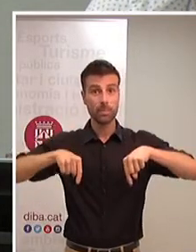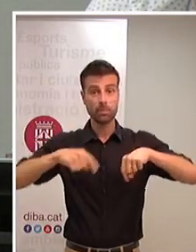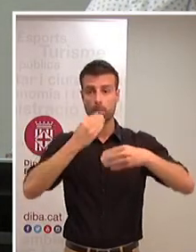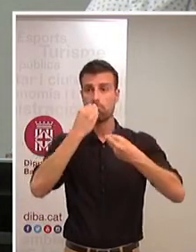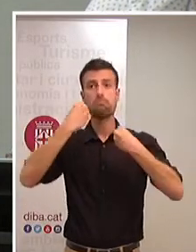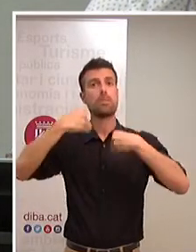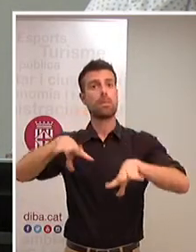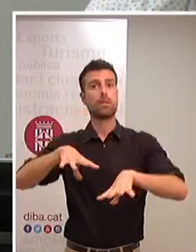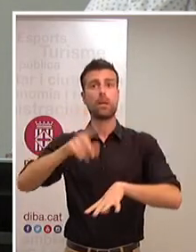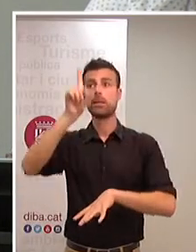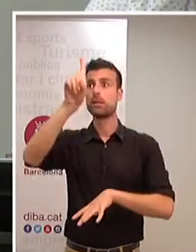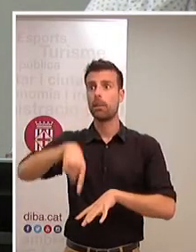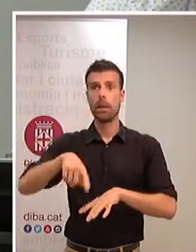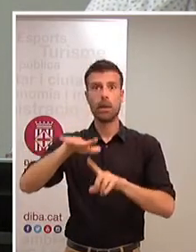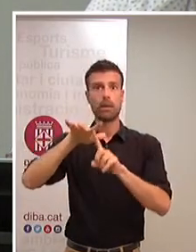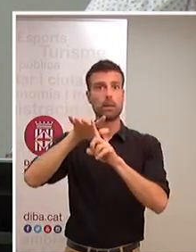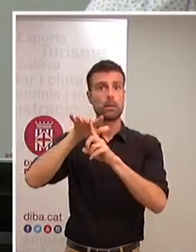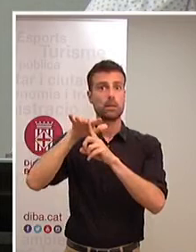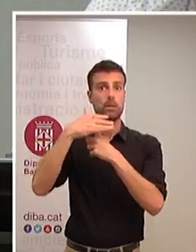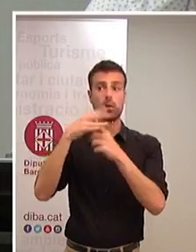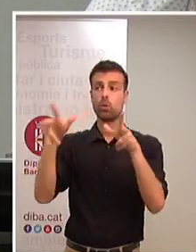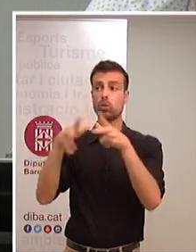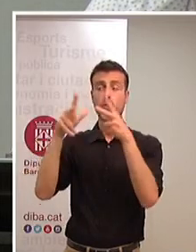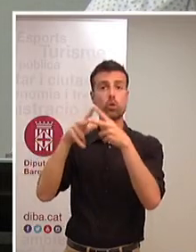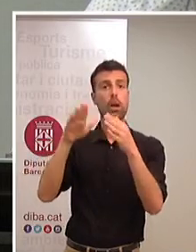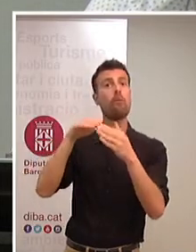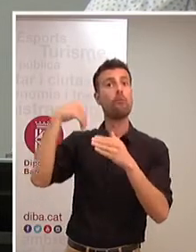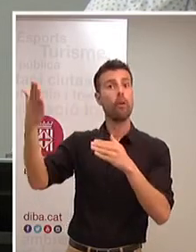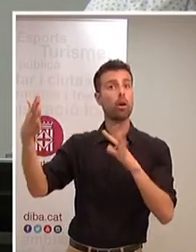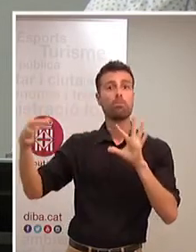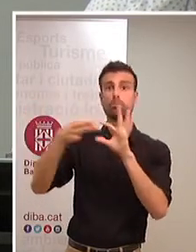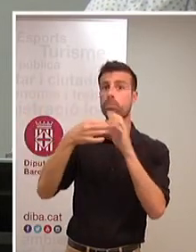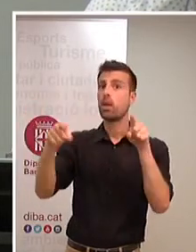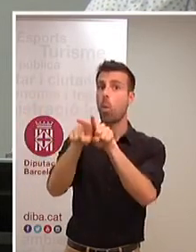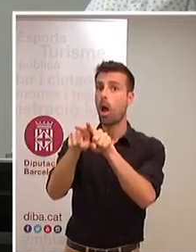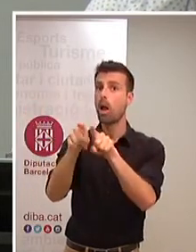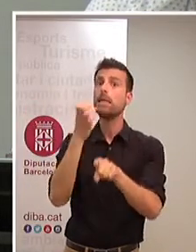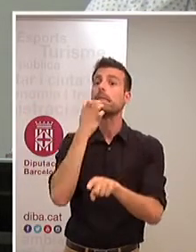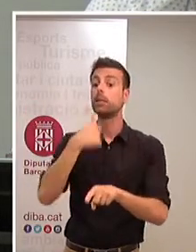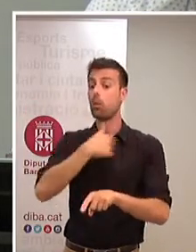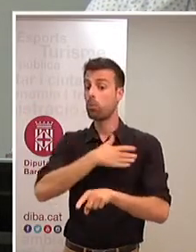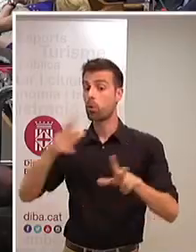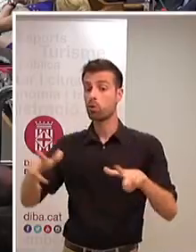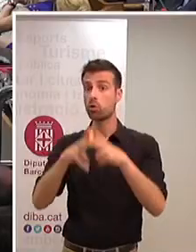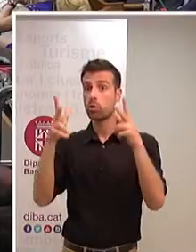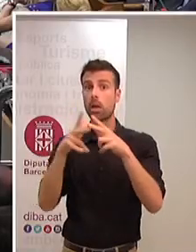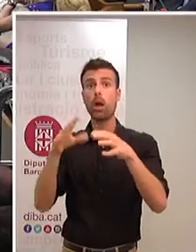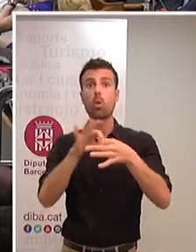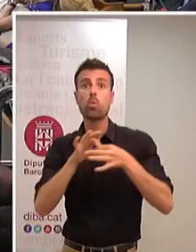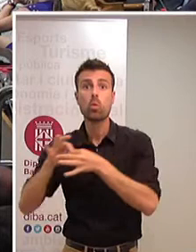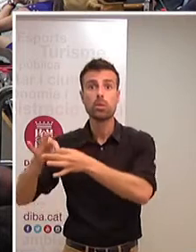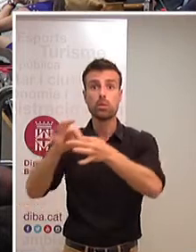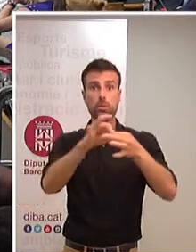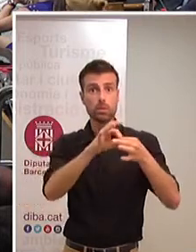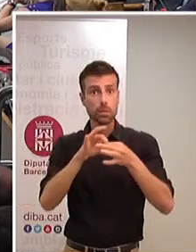el que està passant a la societat. Si volem una societat que avanci en cohesió hem de